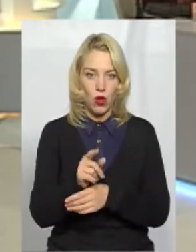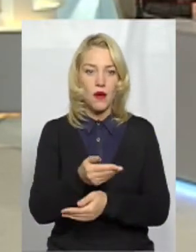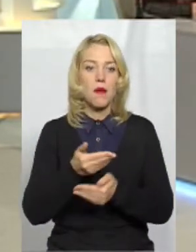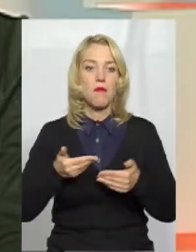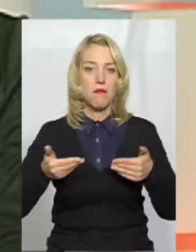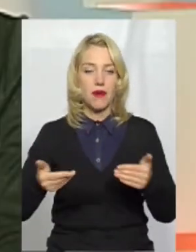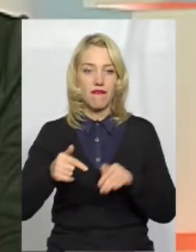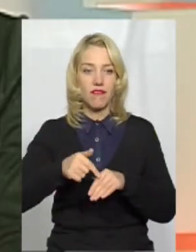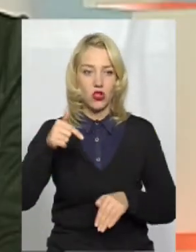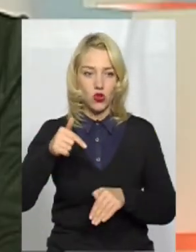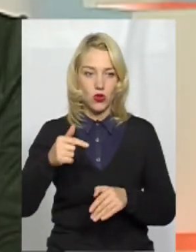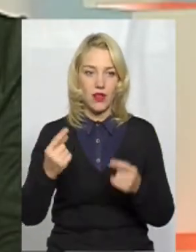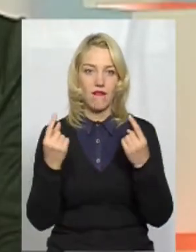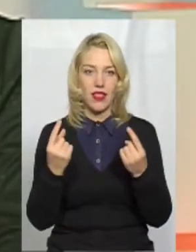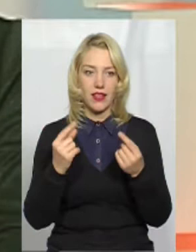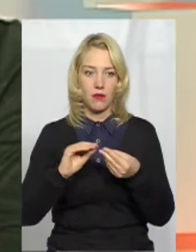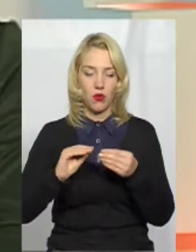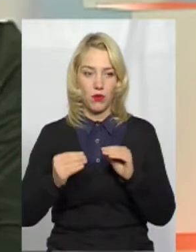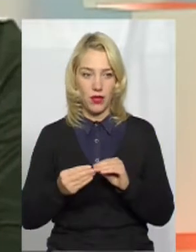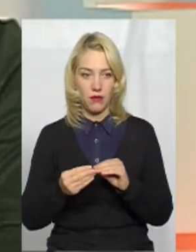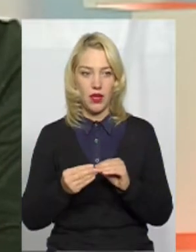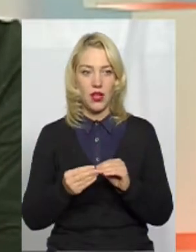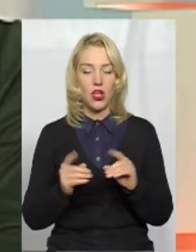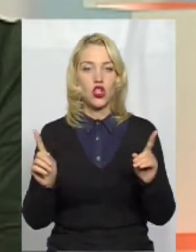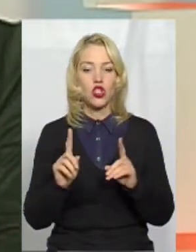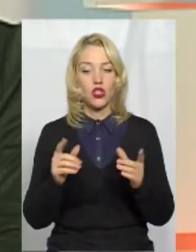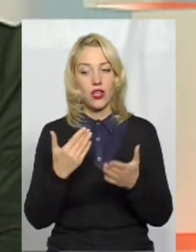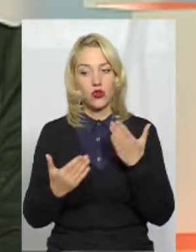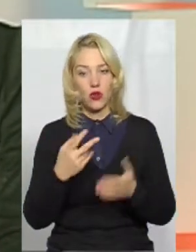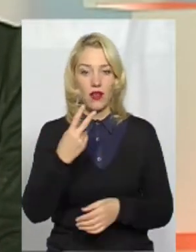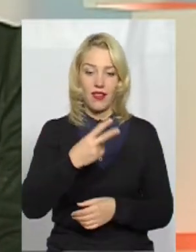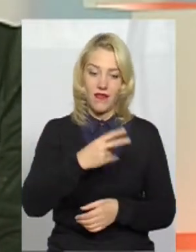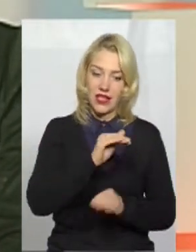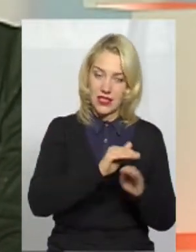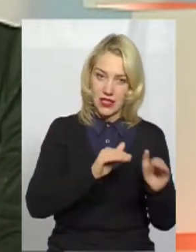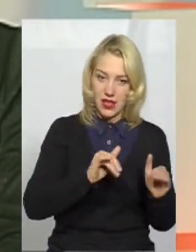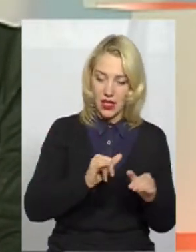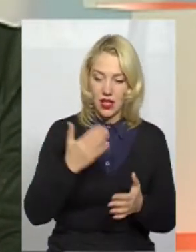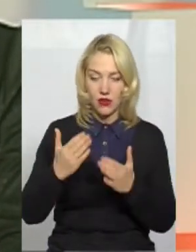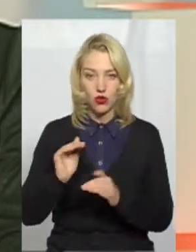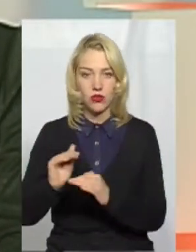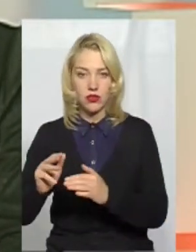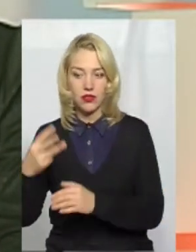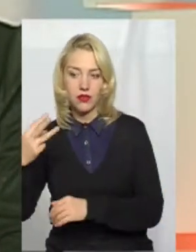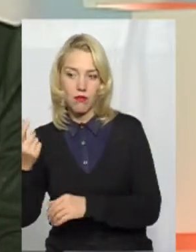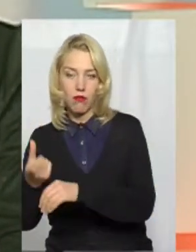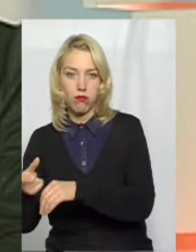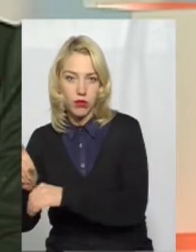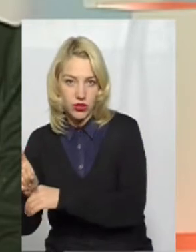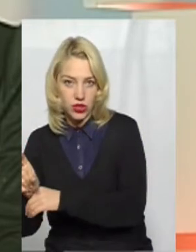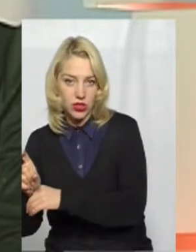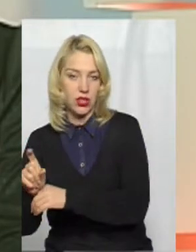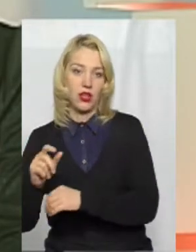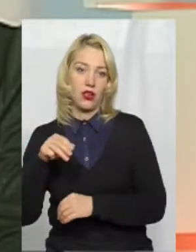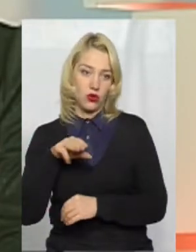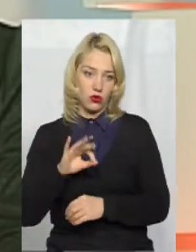великі проблеми. Тому що що в класі 20 дітей, а що в класі 30 і більше, ми